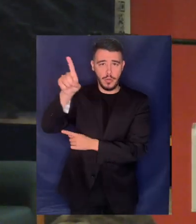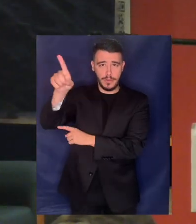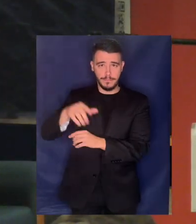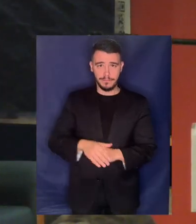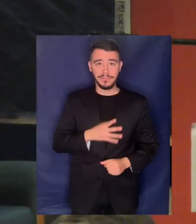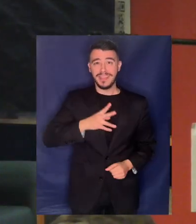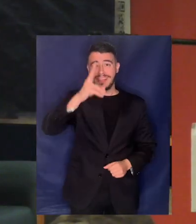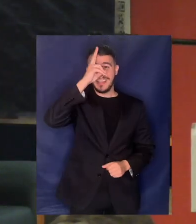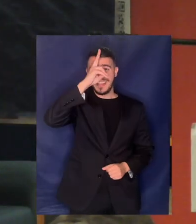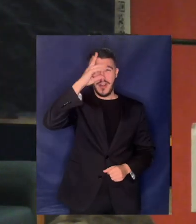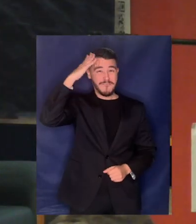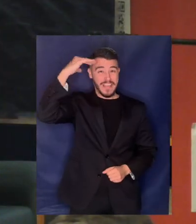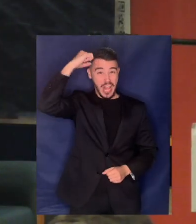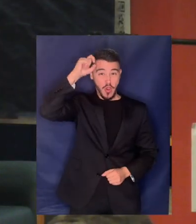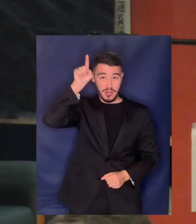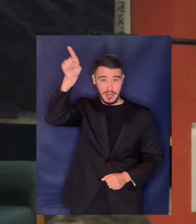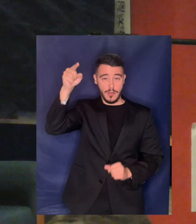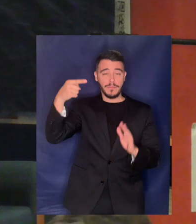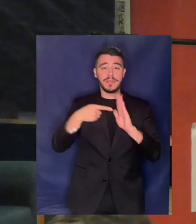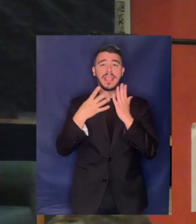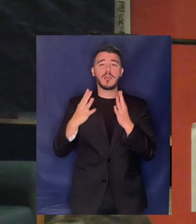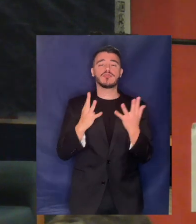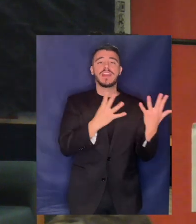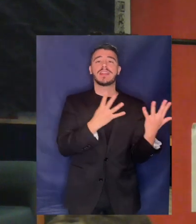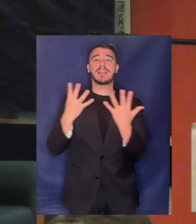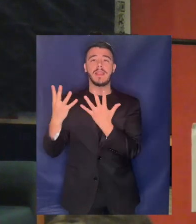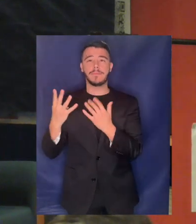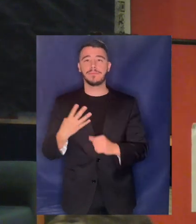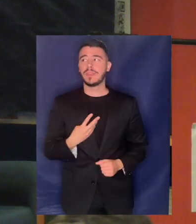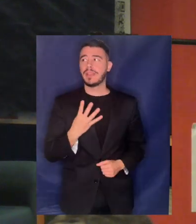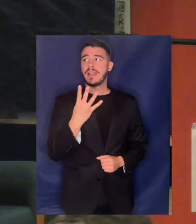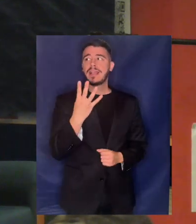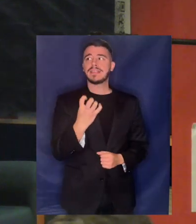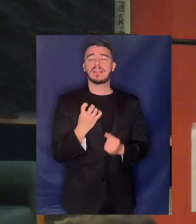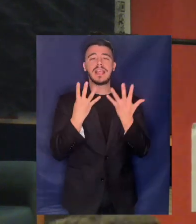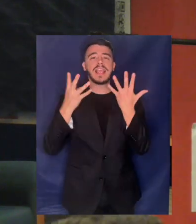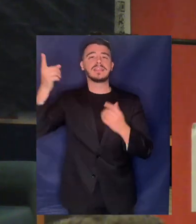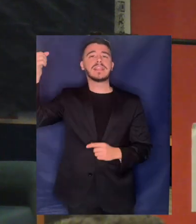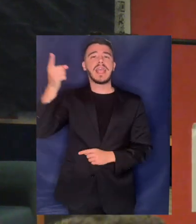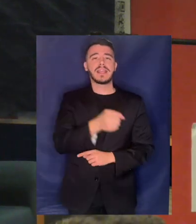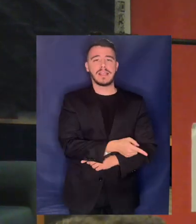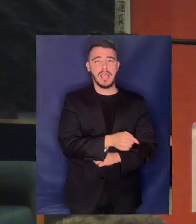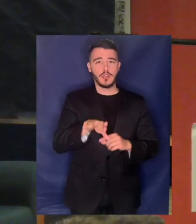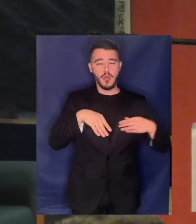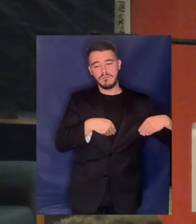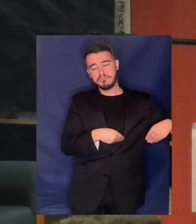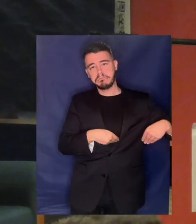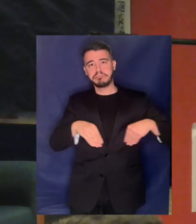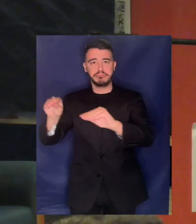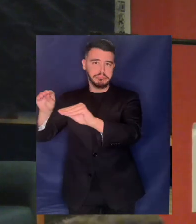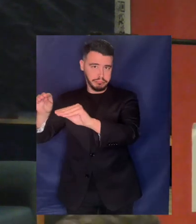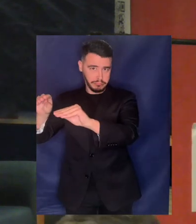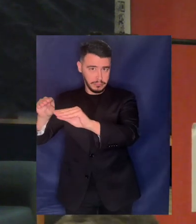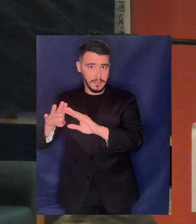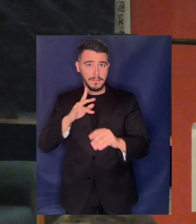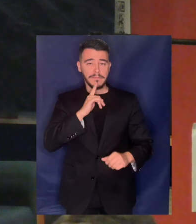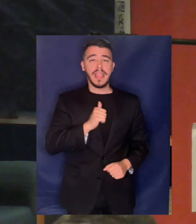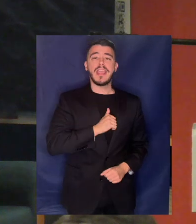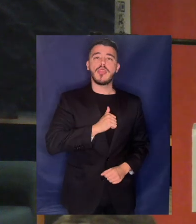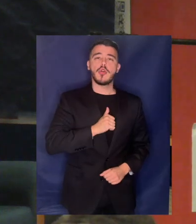1999 αποφασίστηκε η πόληση του 49,9% της επιχείρησης σύδερευσης της πόλης σε μια κοινοπραξία